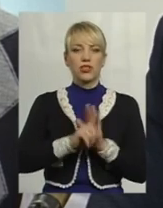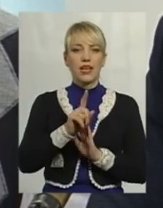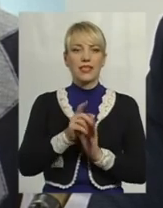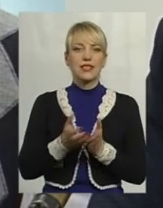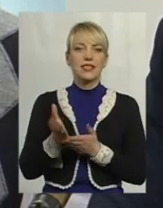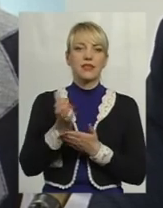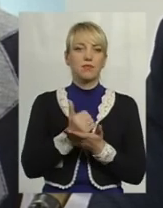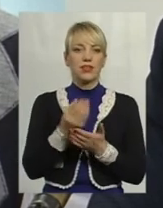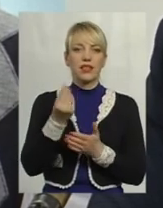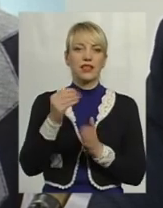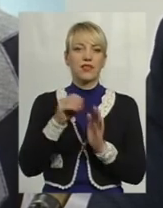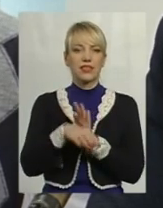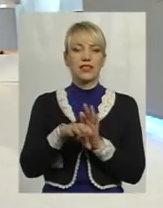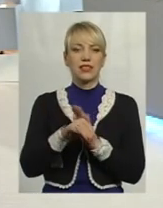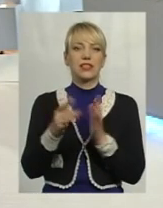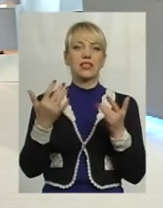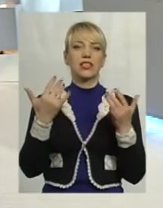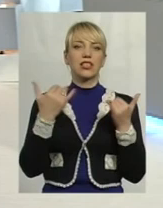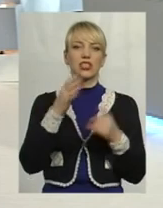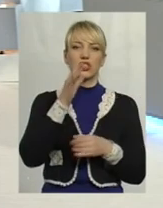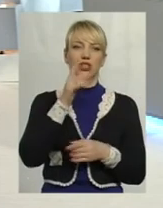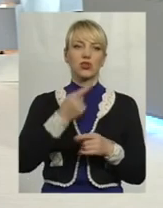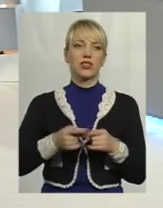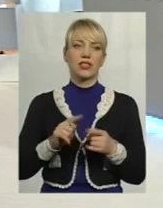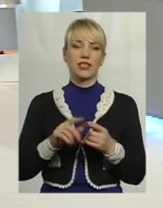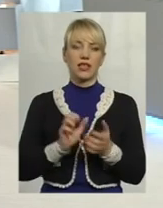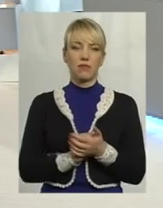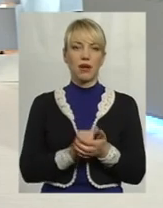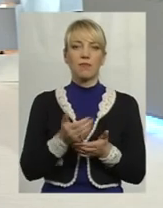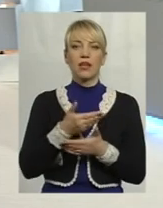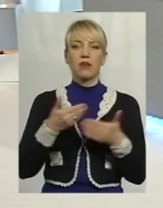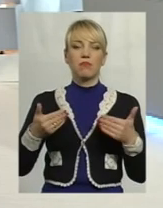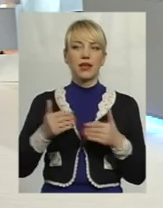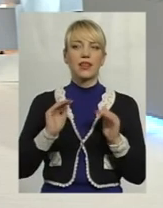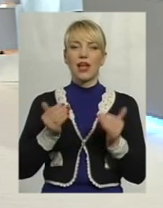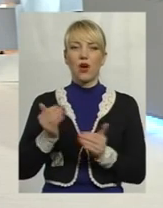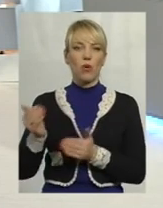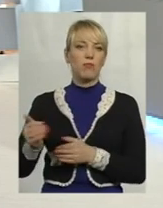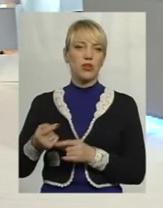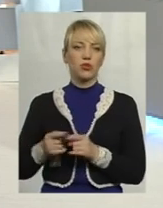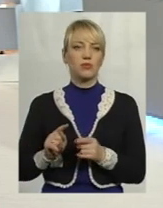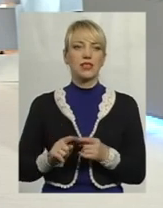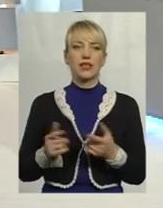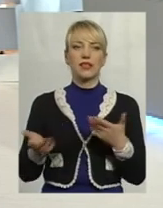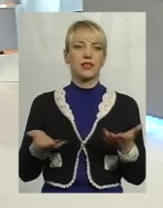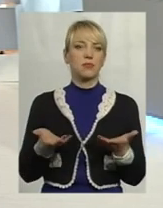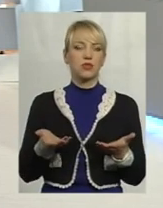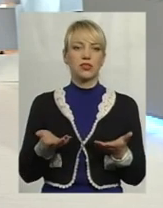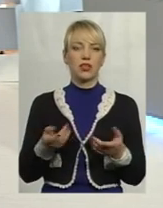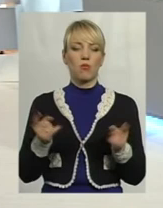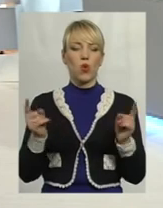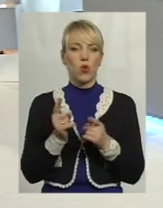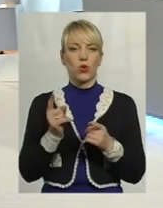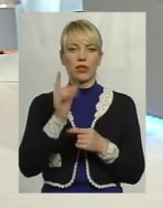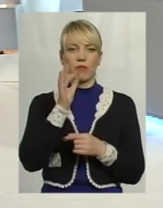Зазвичай, скільки часу це займає? Ми, в основному, не обмежуємо це якимось таким коротким